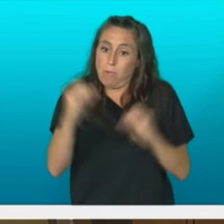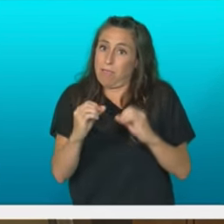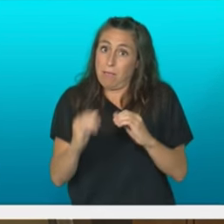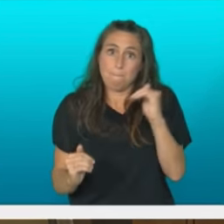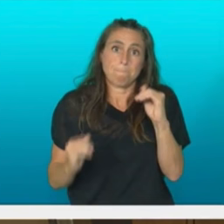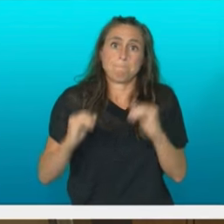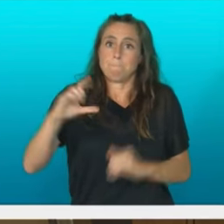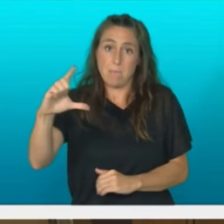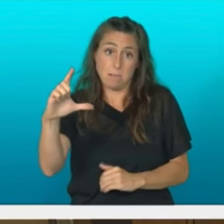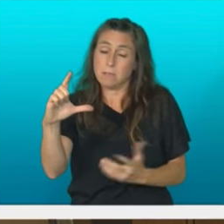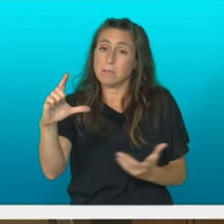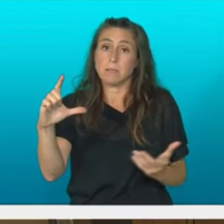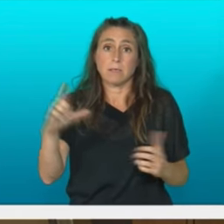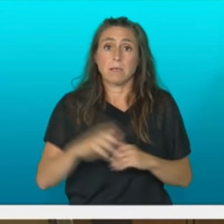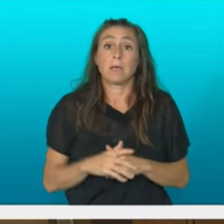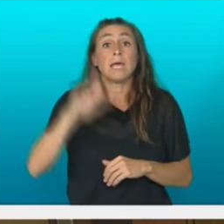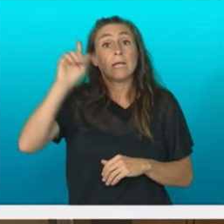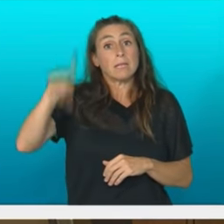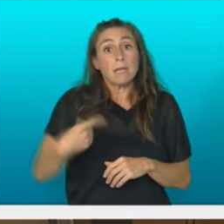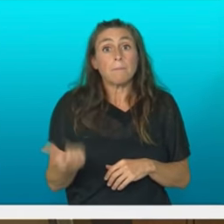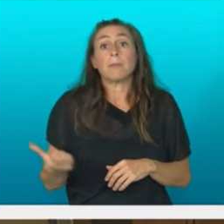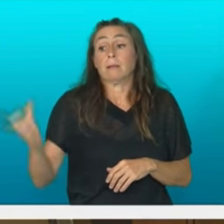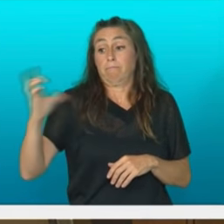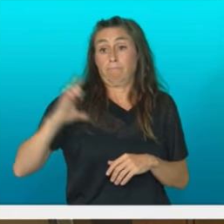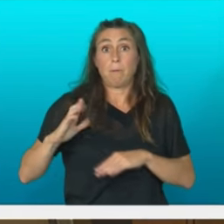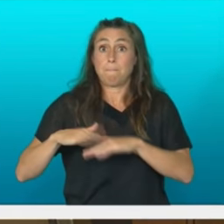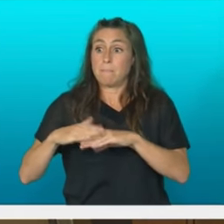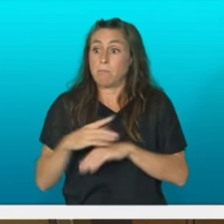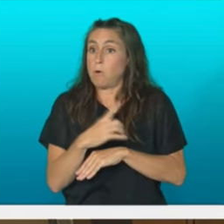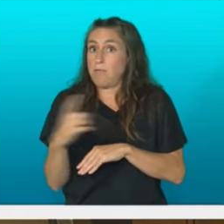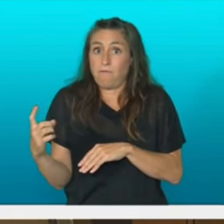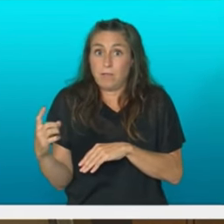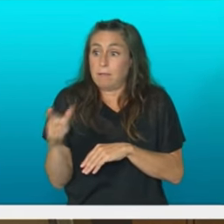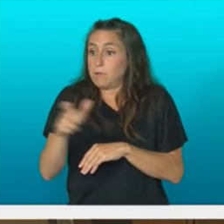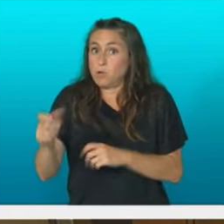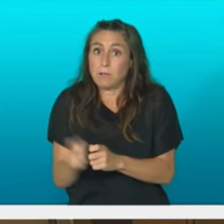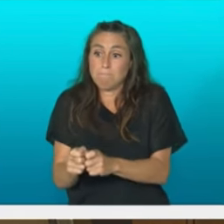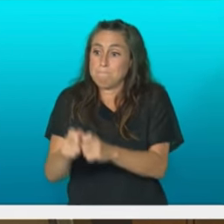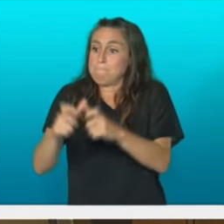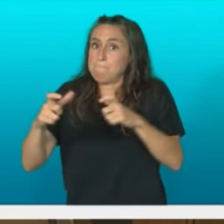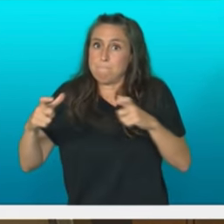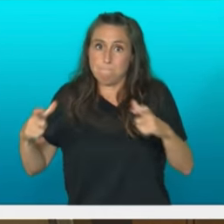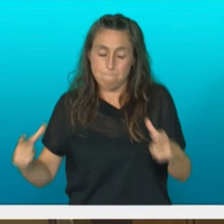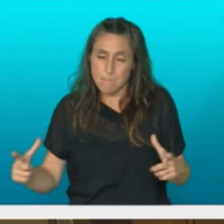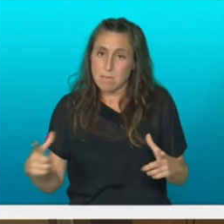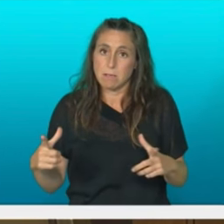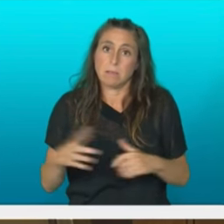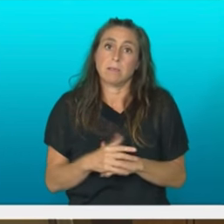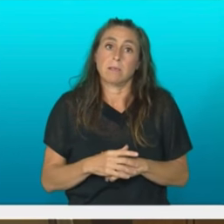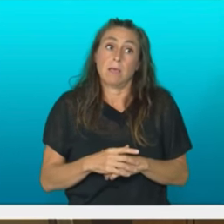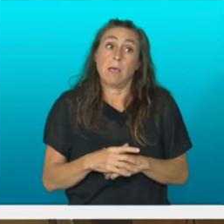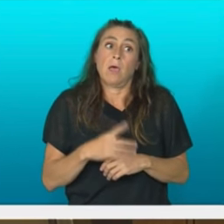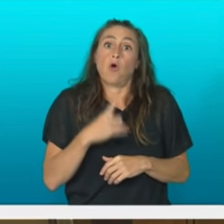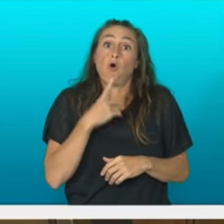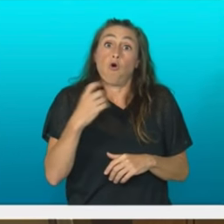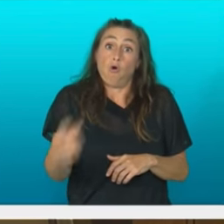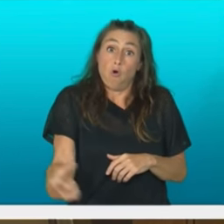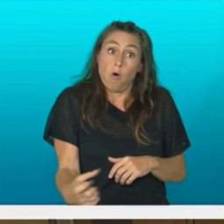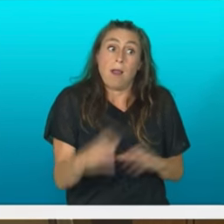diruzarrera transferentzia osoa egiten balinbada eta etorri behar luke bere osatasunean